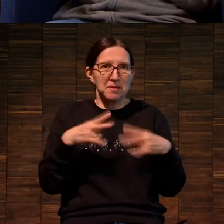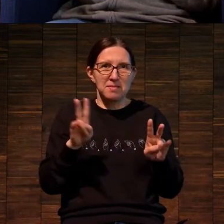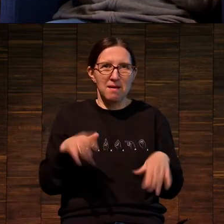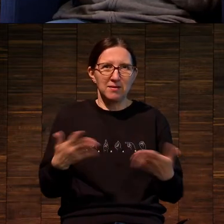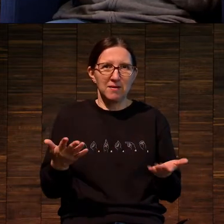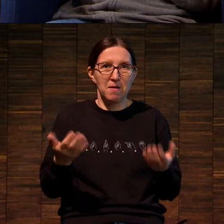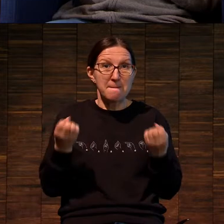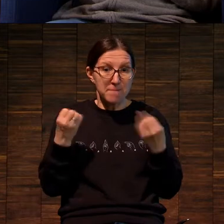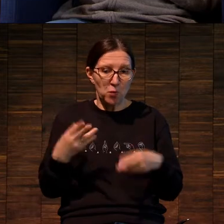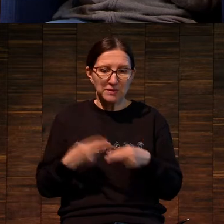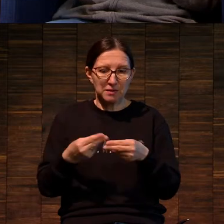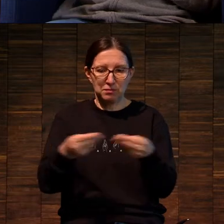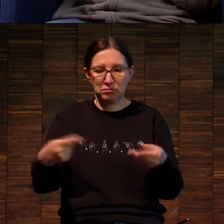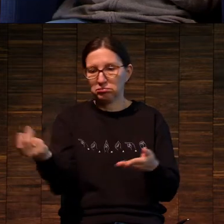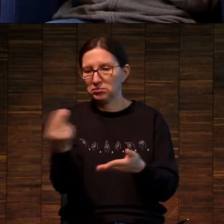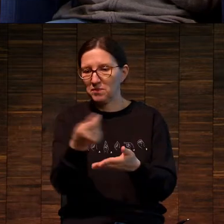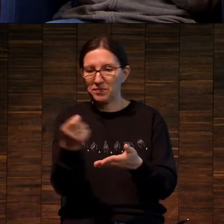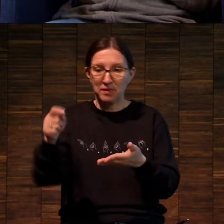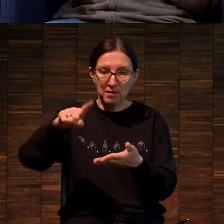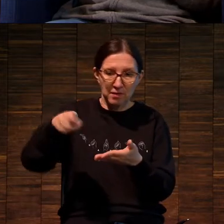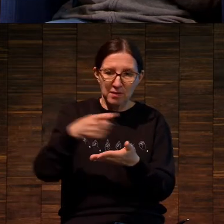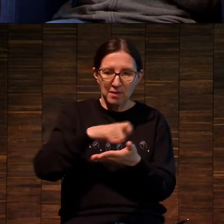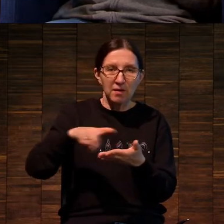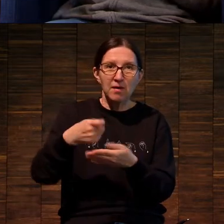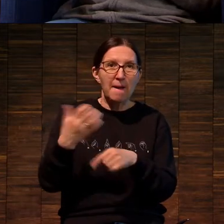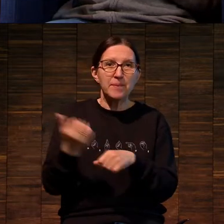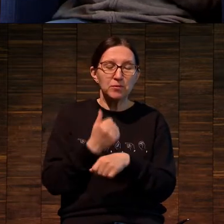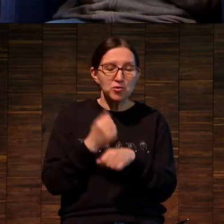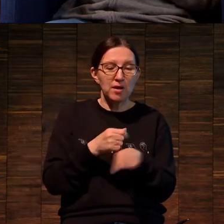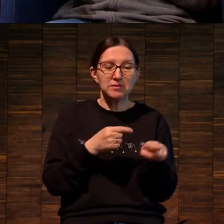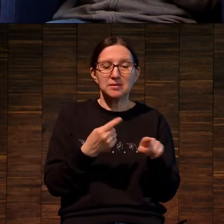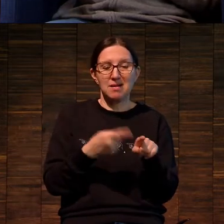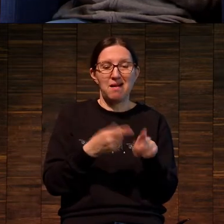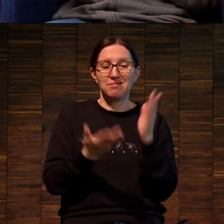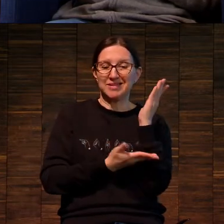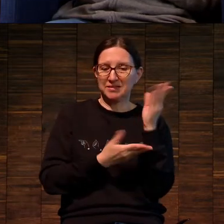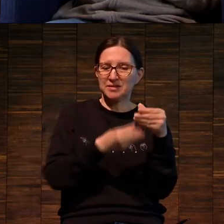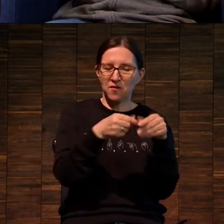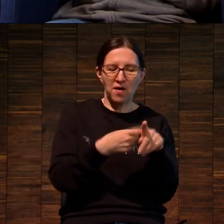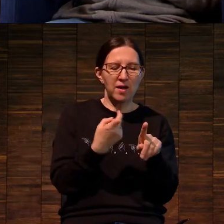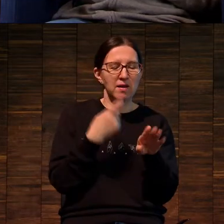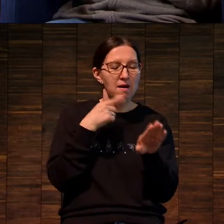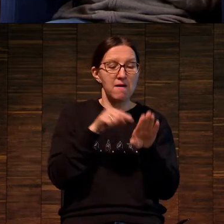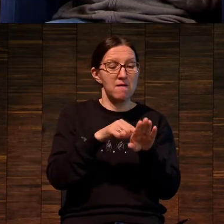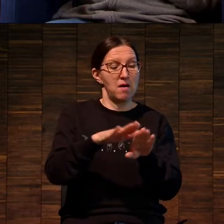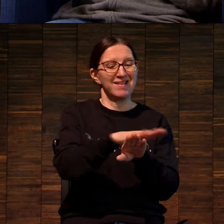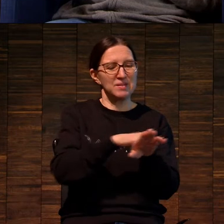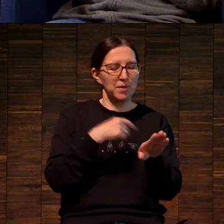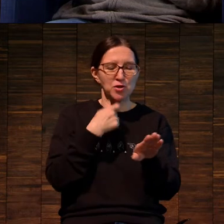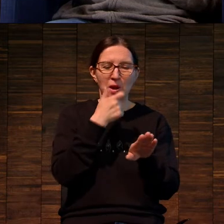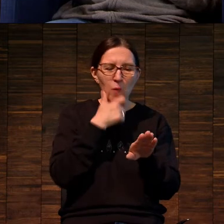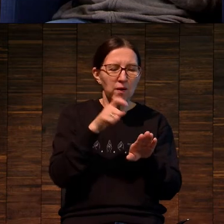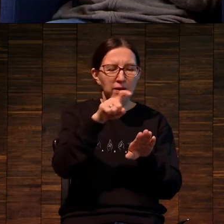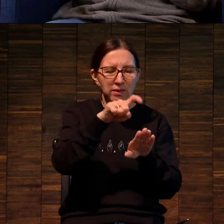вырезать эту черную линию, вокруг нее вырезать, как в гравюре на